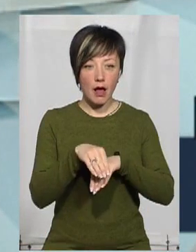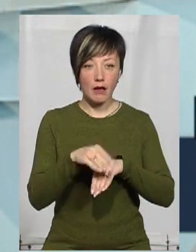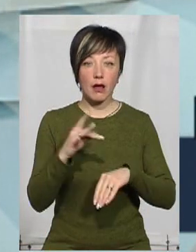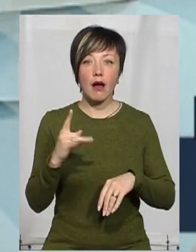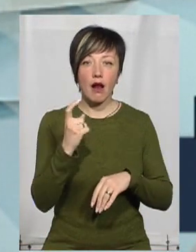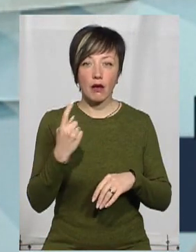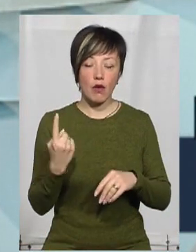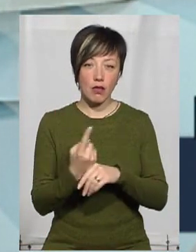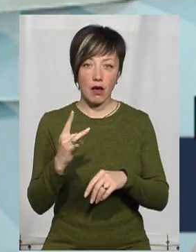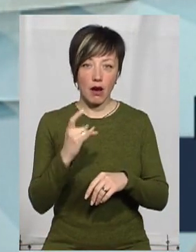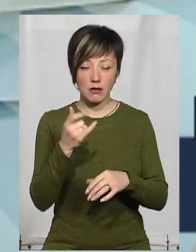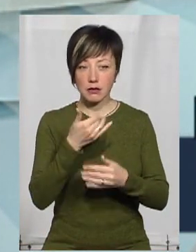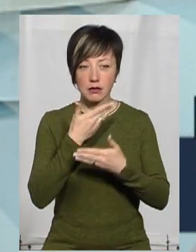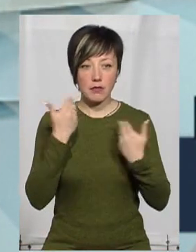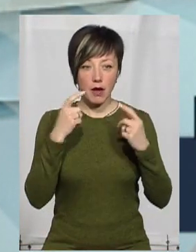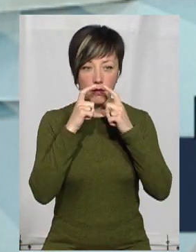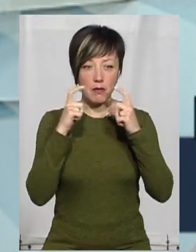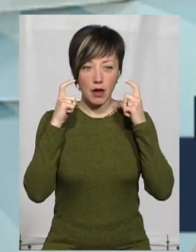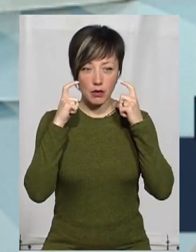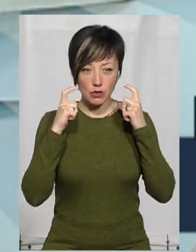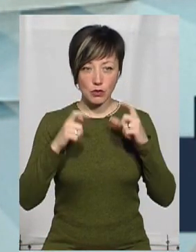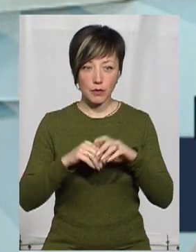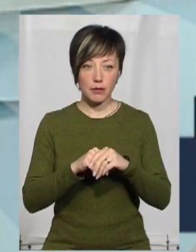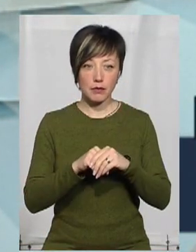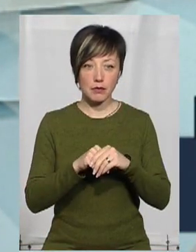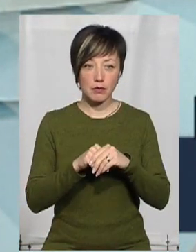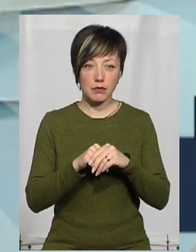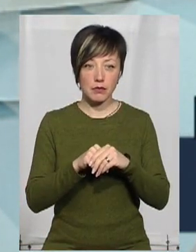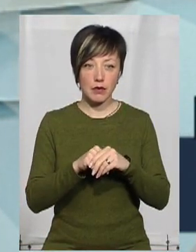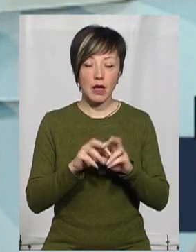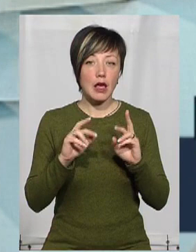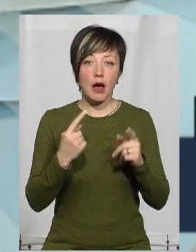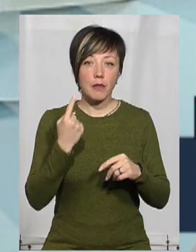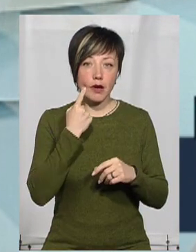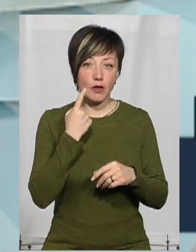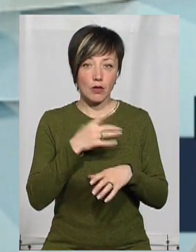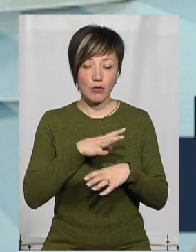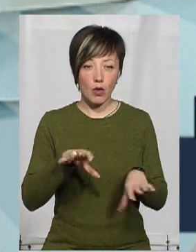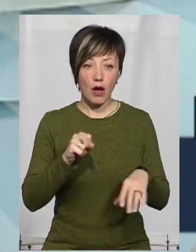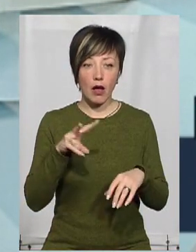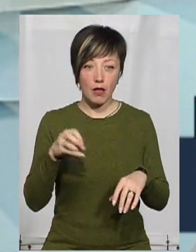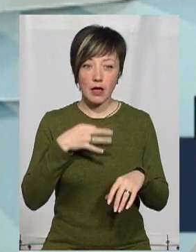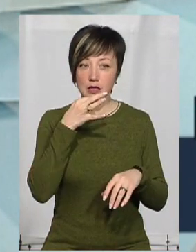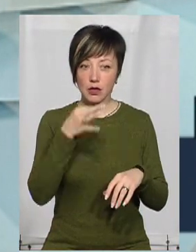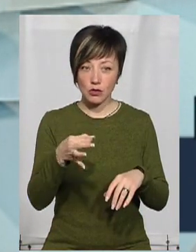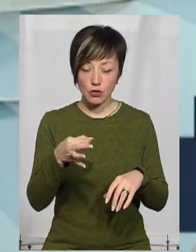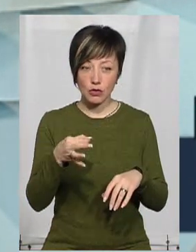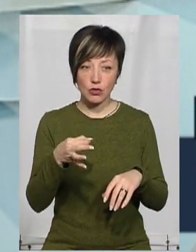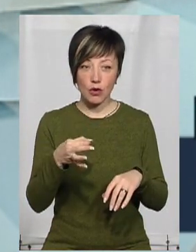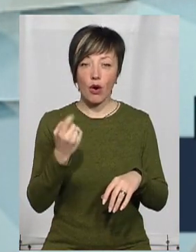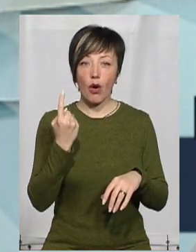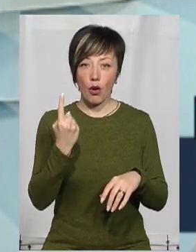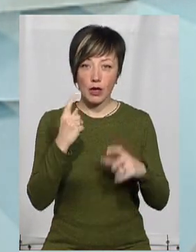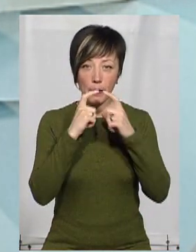одноразових і вони не мають масок. Як би це приклон не звучало, але я це скажу, що